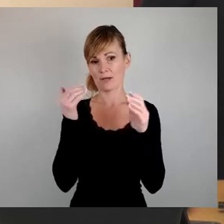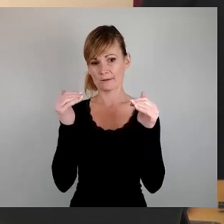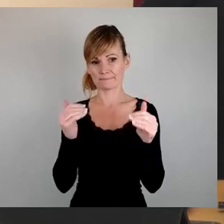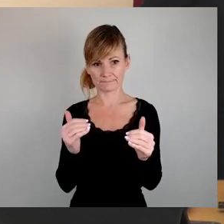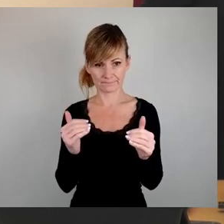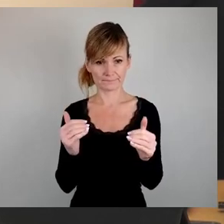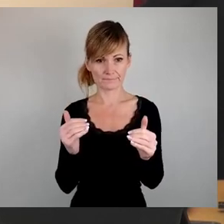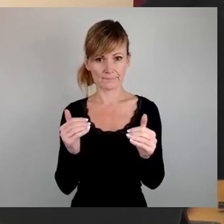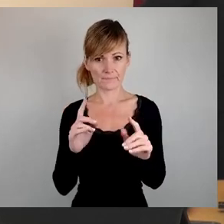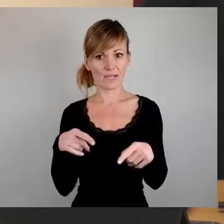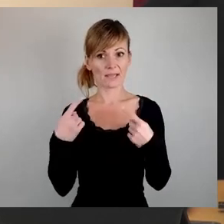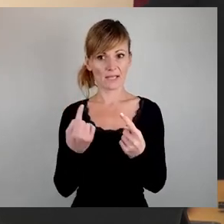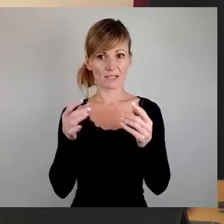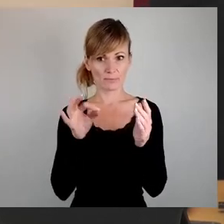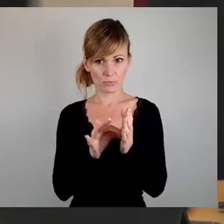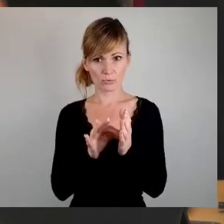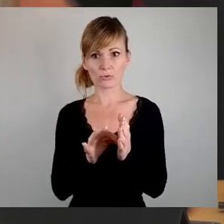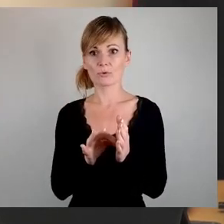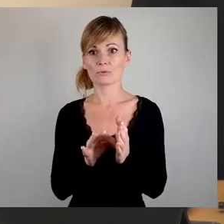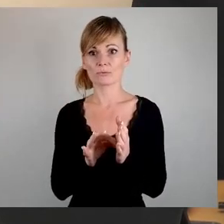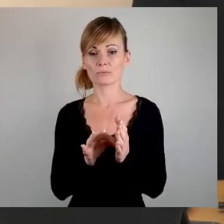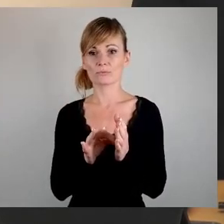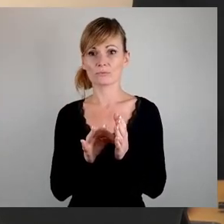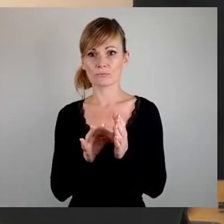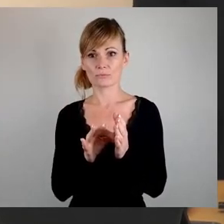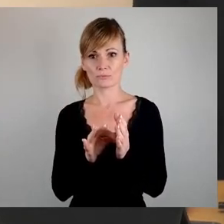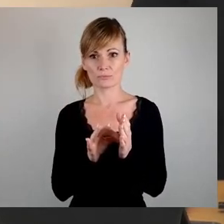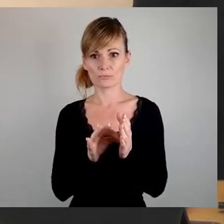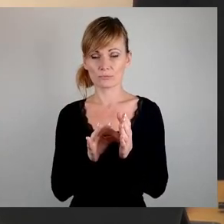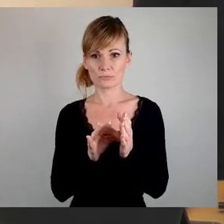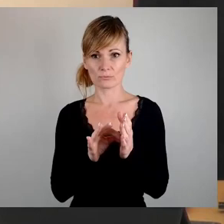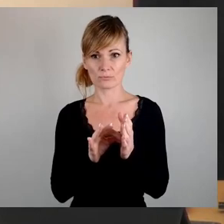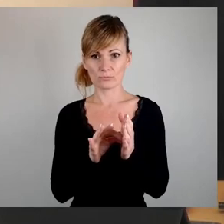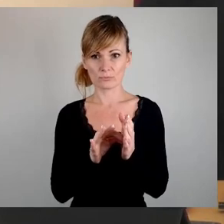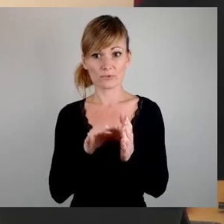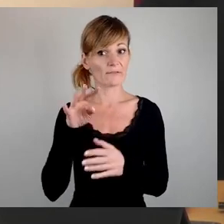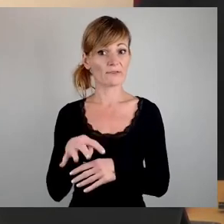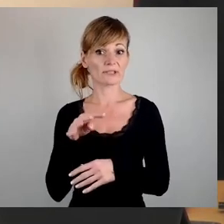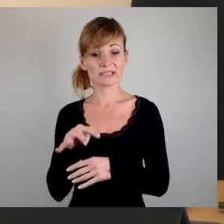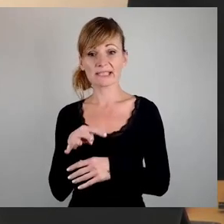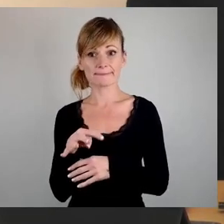nächstes den Tagesordnungspunkt 14. Und da ist... ist... da ist es...